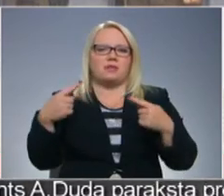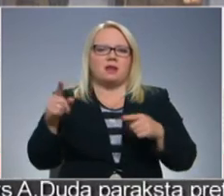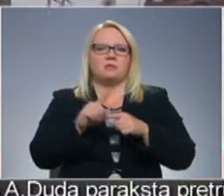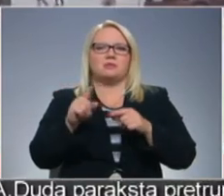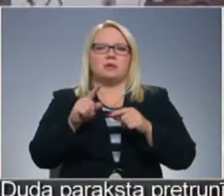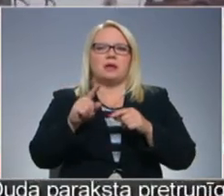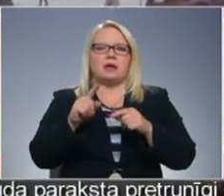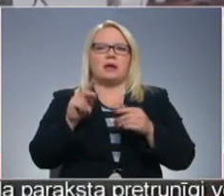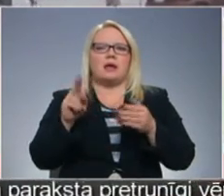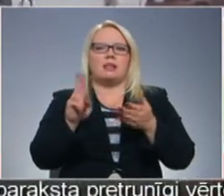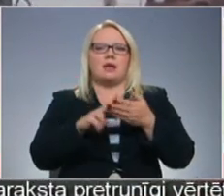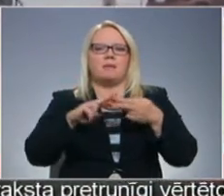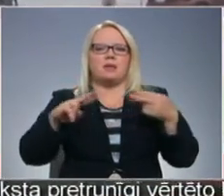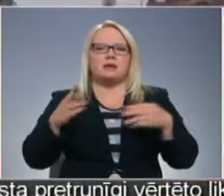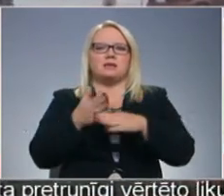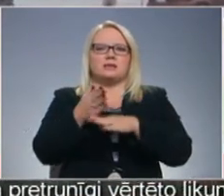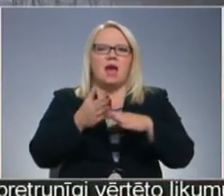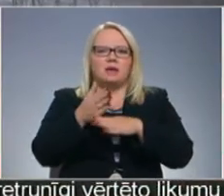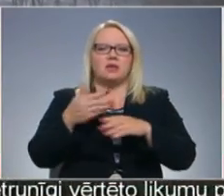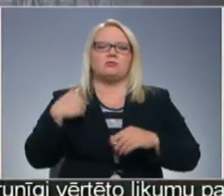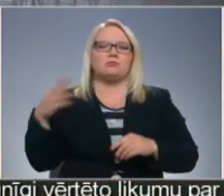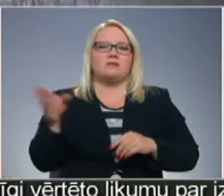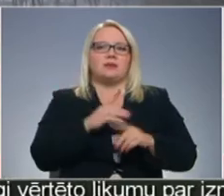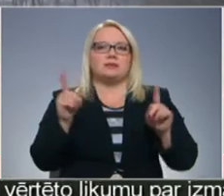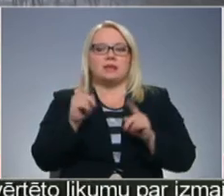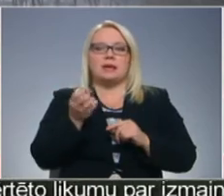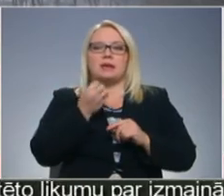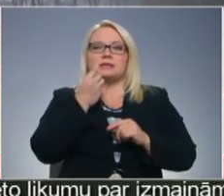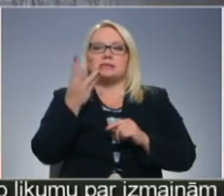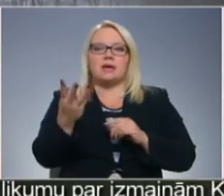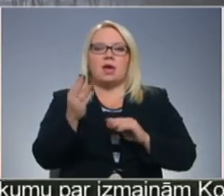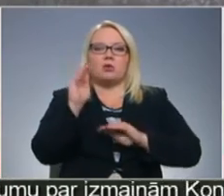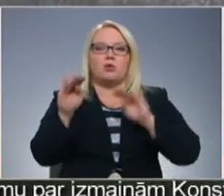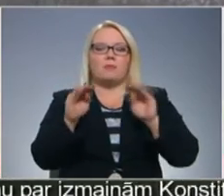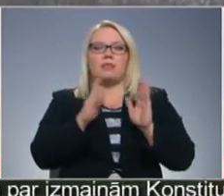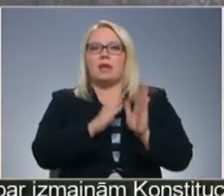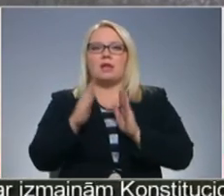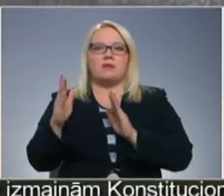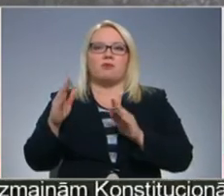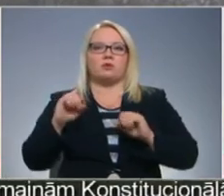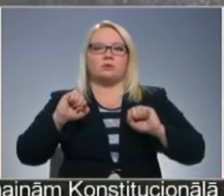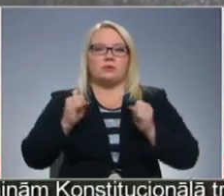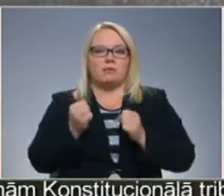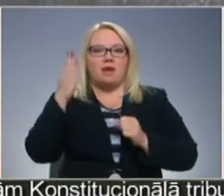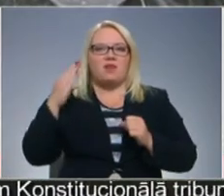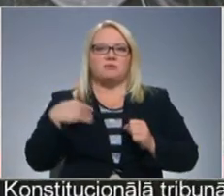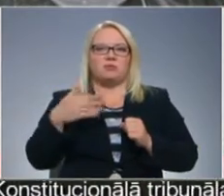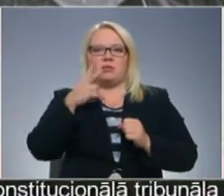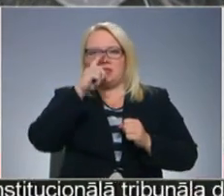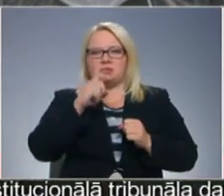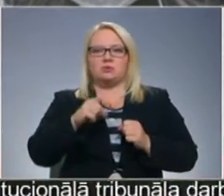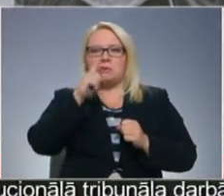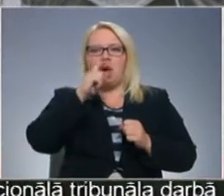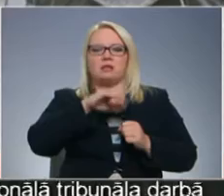zāģīši, viss mums ir. Ja ziedu topi ārīs nesagatavotu zīmai, daudz viet vēns palīt būtu neglīdz meldzemes